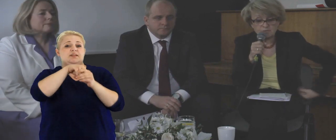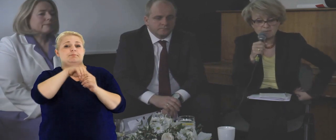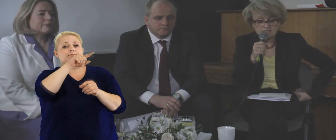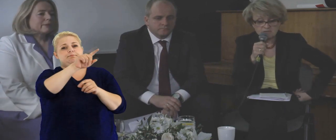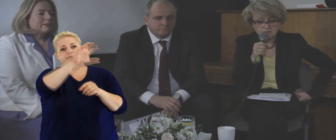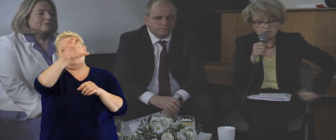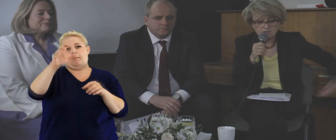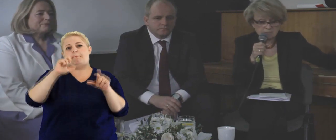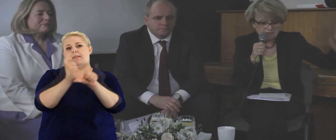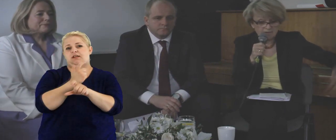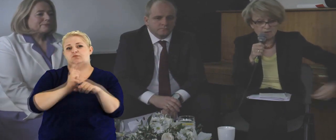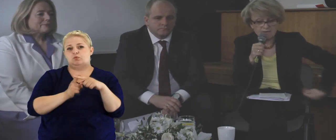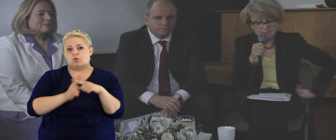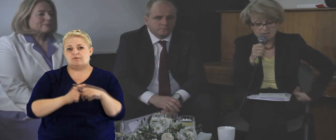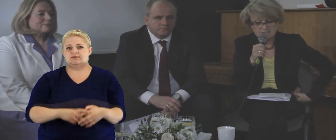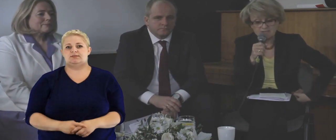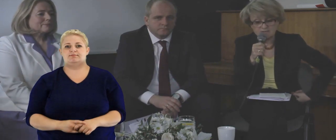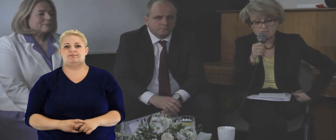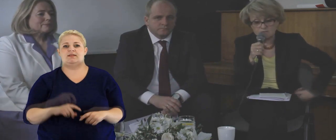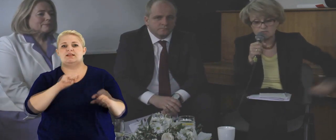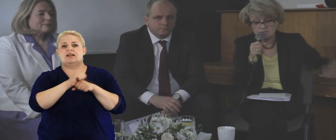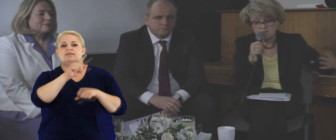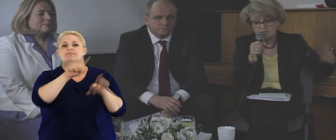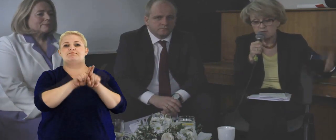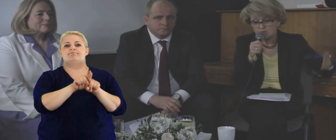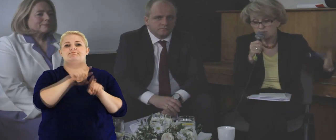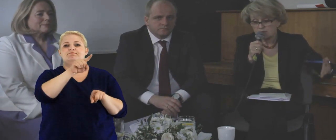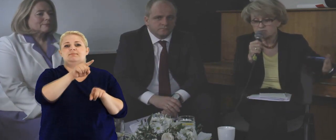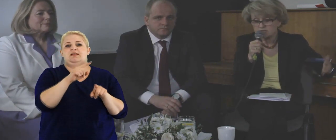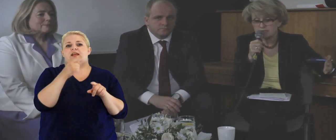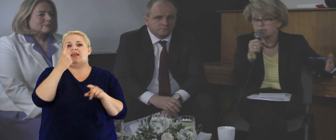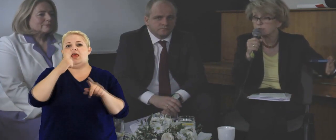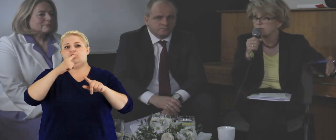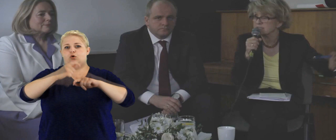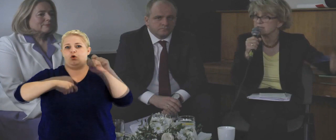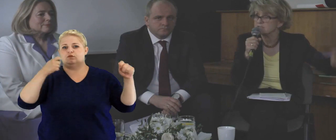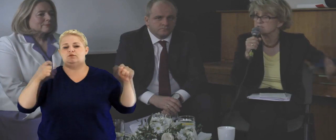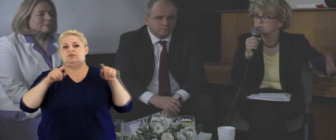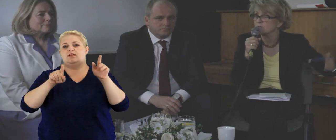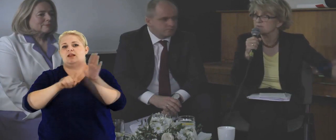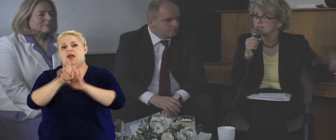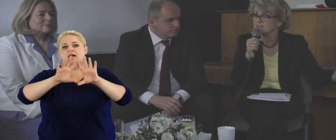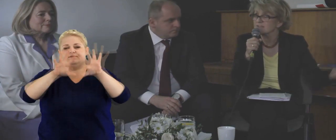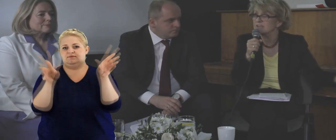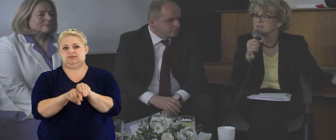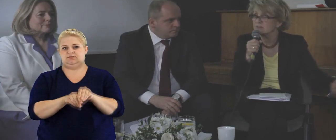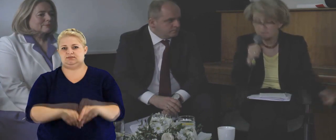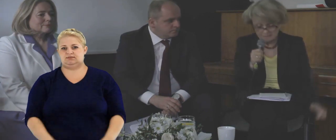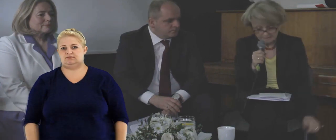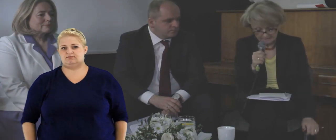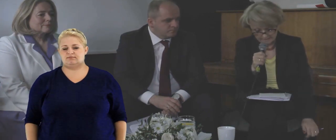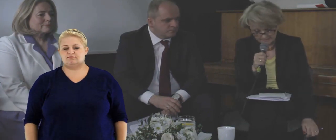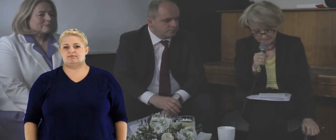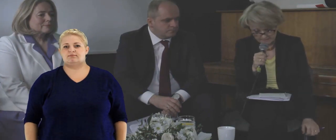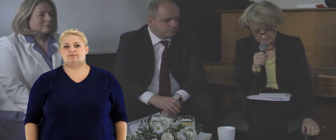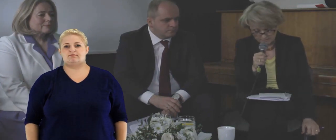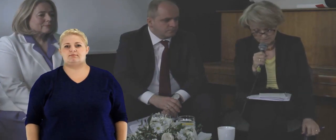poszczególnych państwach członkowskich, regionach, miastach stosuje się to podejście one size fits all, prawda? Czyli jedno